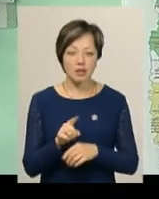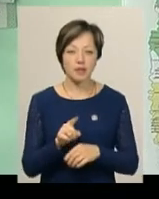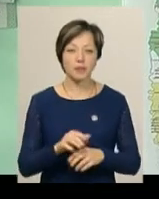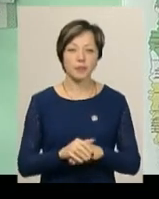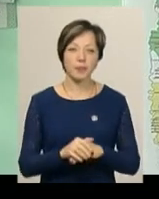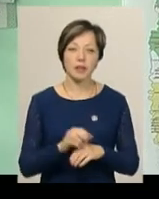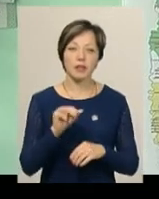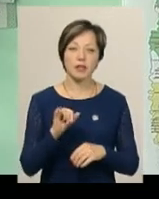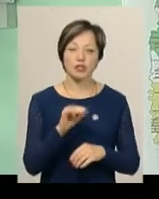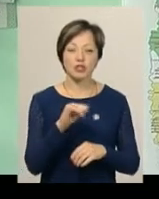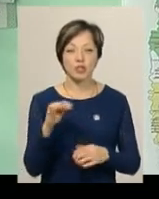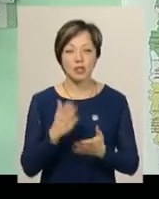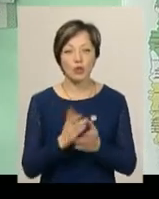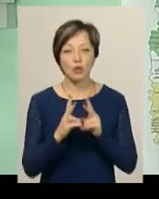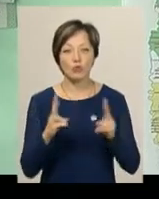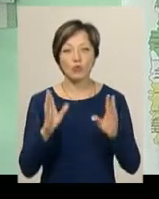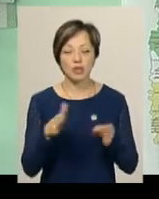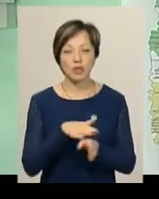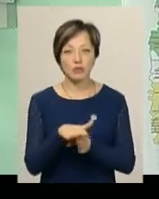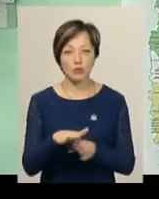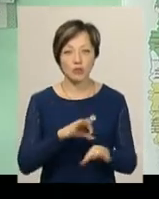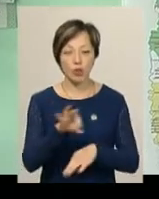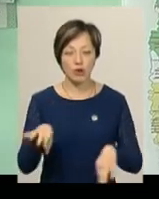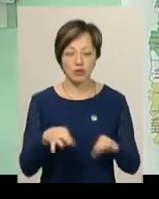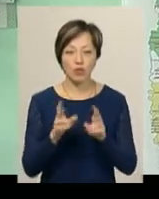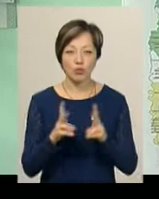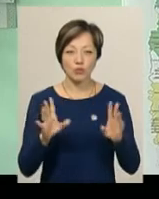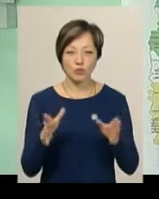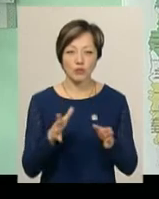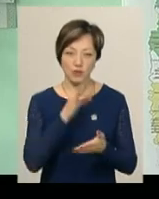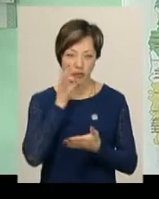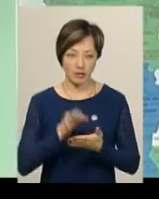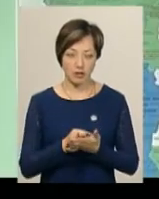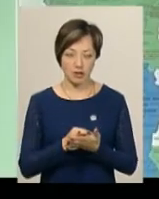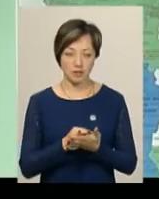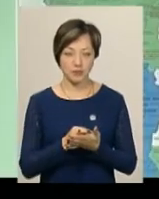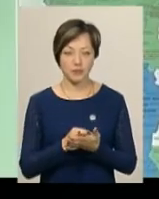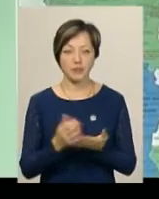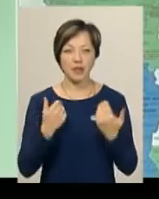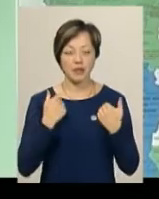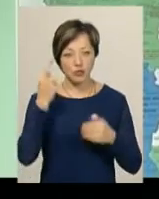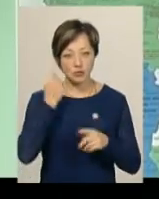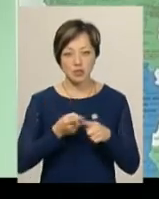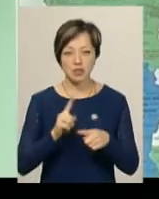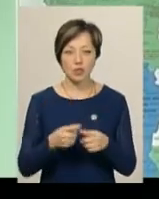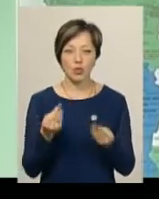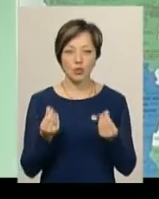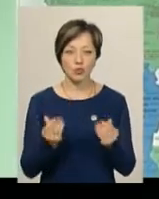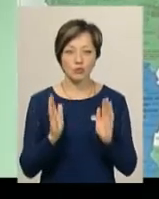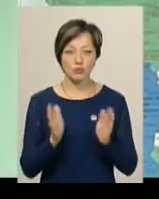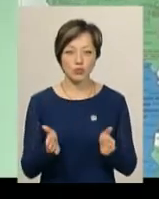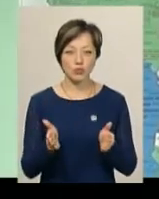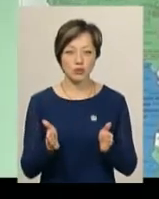і чи є той, хто буде реалізовувати проєкт, хто буде за нього відповідати. Я думаю, що ці кошти будуть